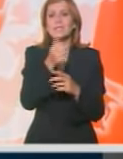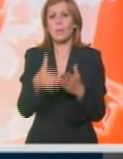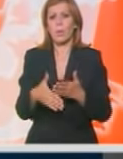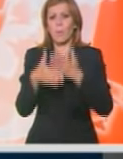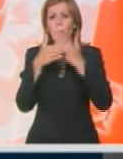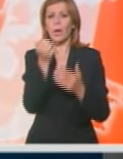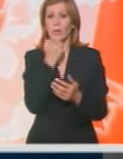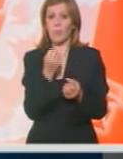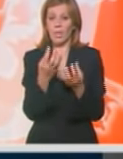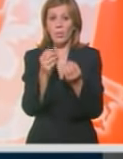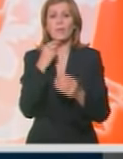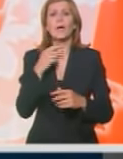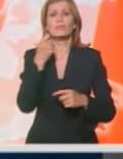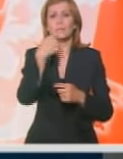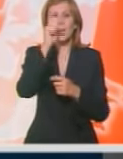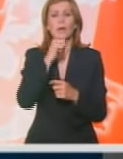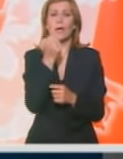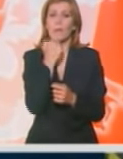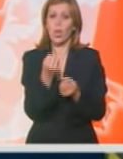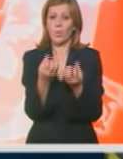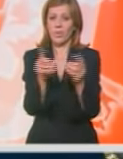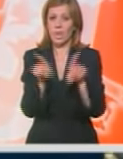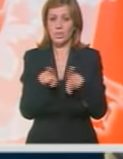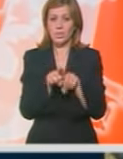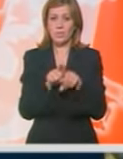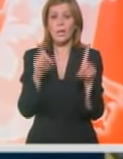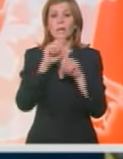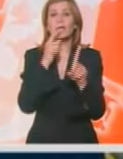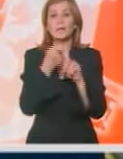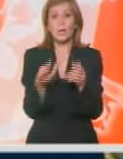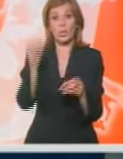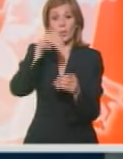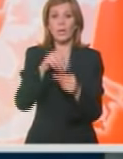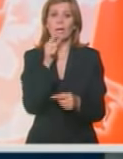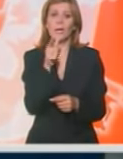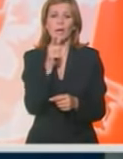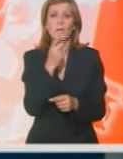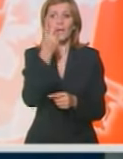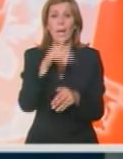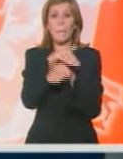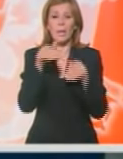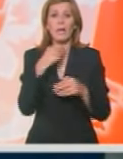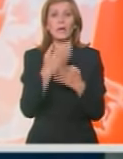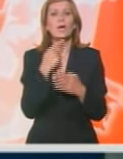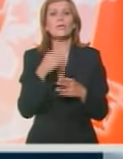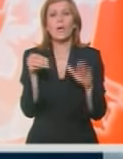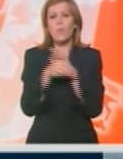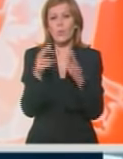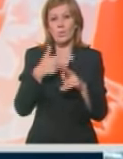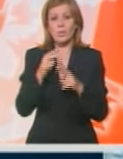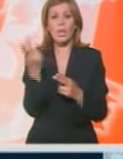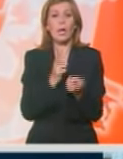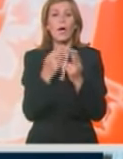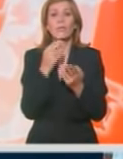programe privredi, infrastrukturi i poljoprivredi. Dinkić je dodao i da će tražiti 2 milijarde kroz rebalans budžeta da ide